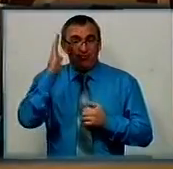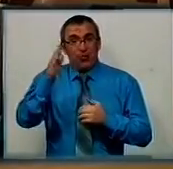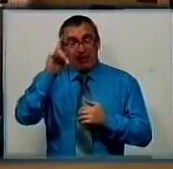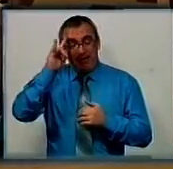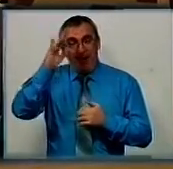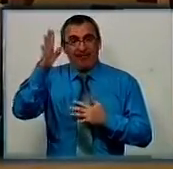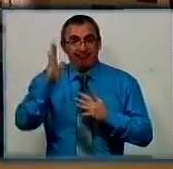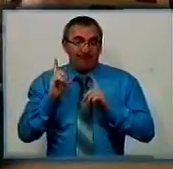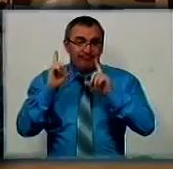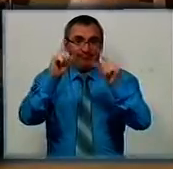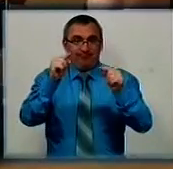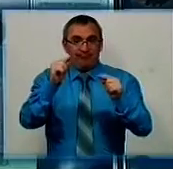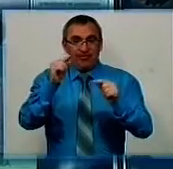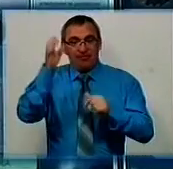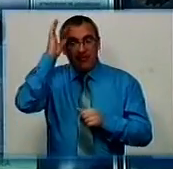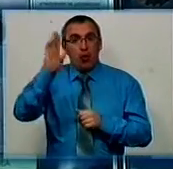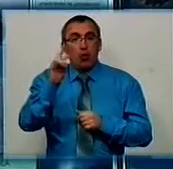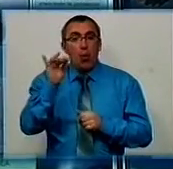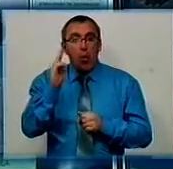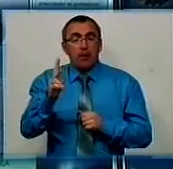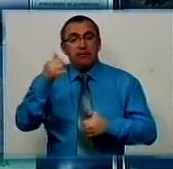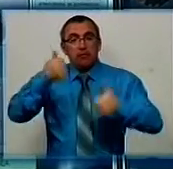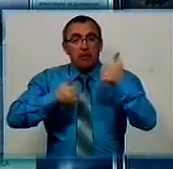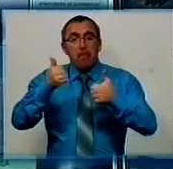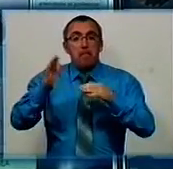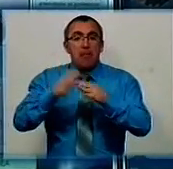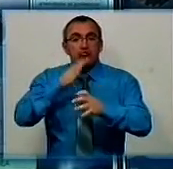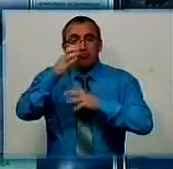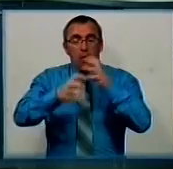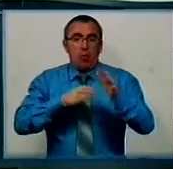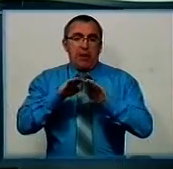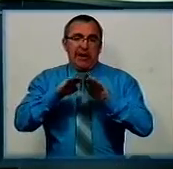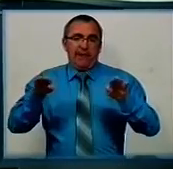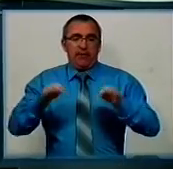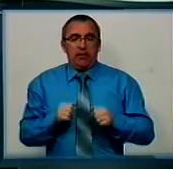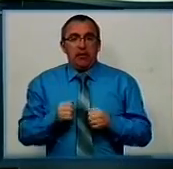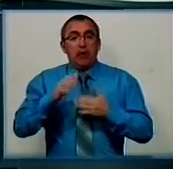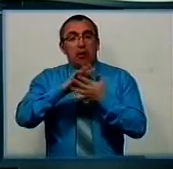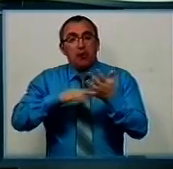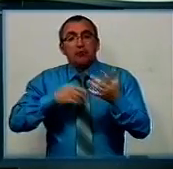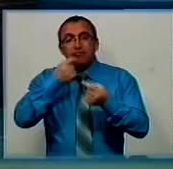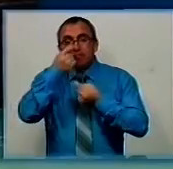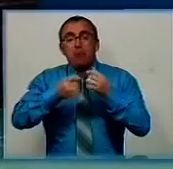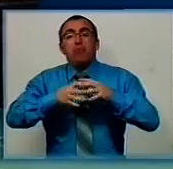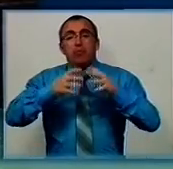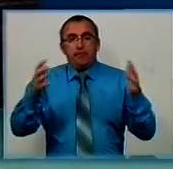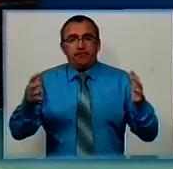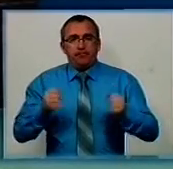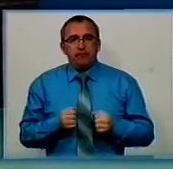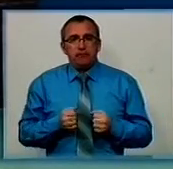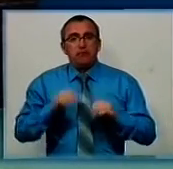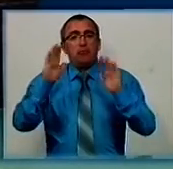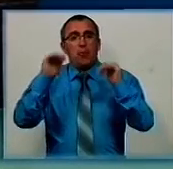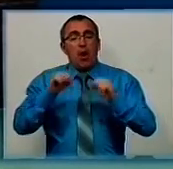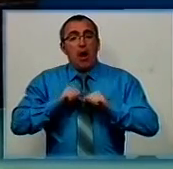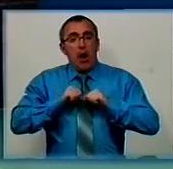поміжукраїнських одноліток в Нью-Йорку. Змагатиметься на міжнародному рівні. Далі більше в подробицях. Прощання